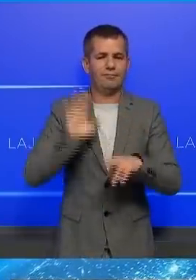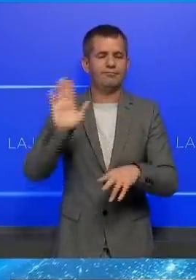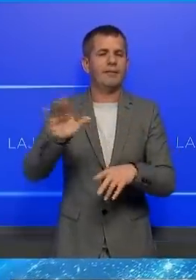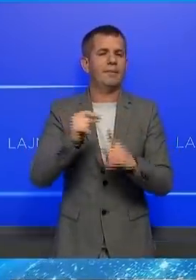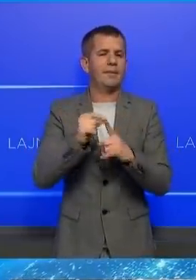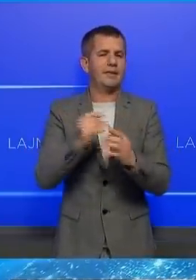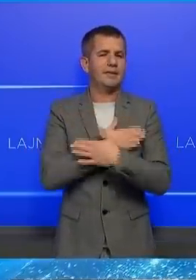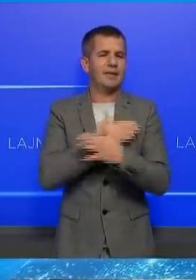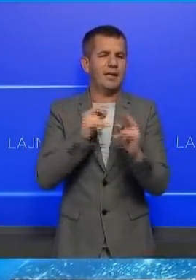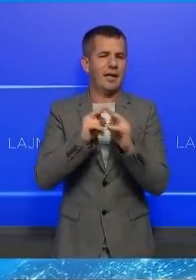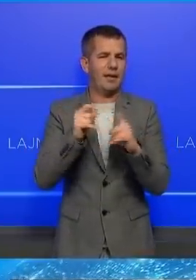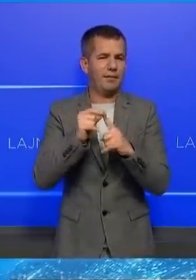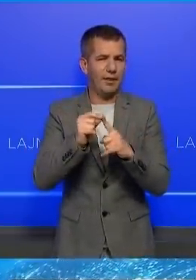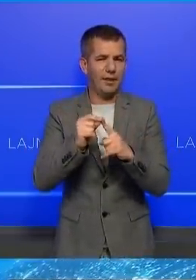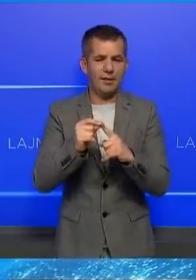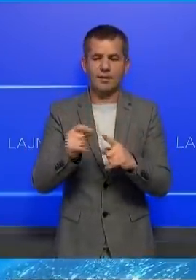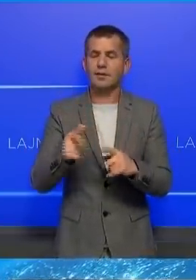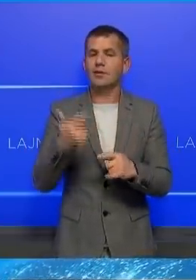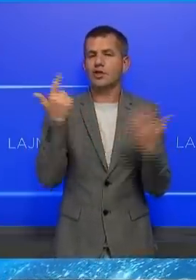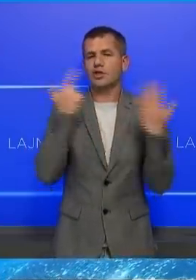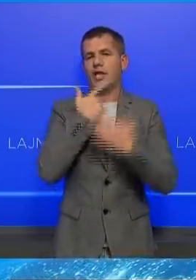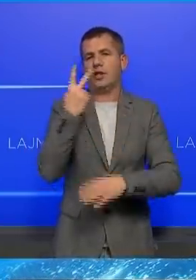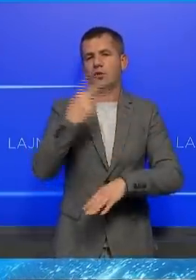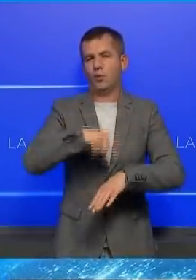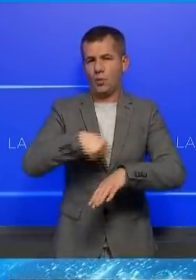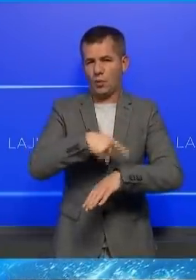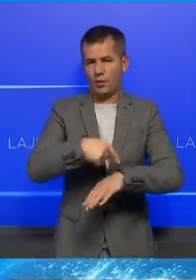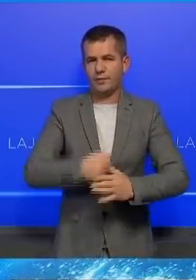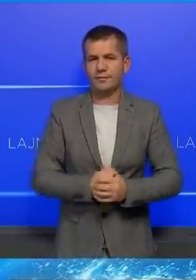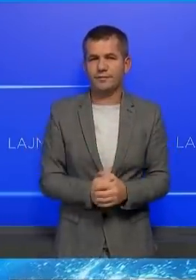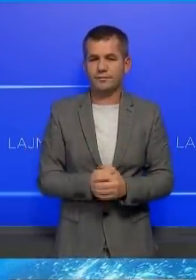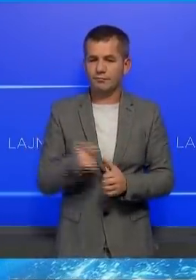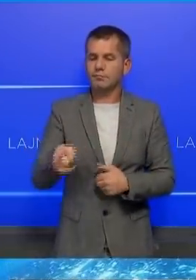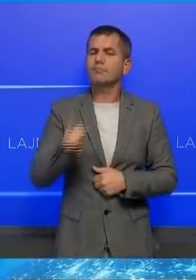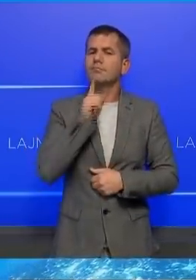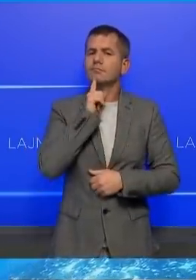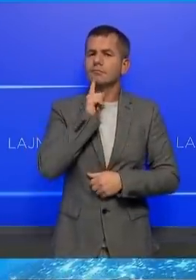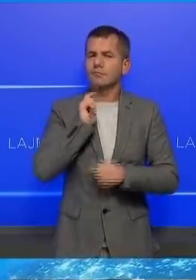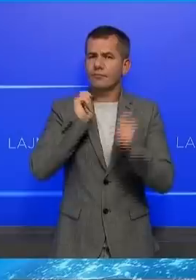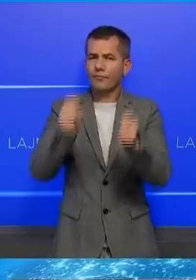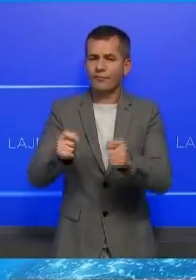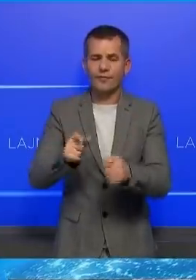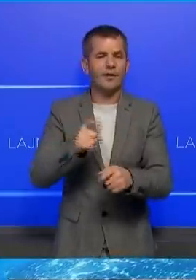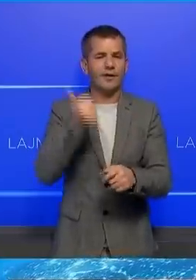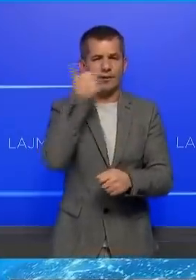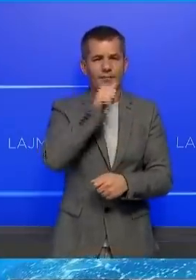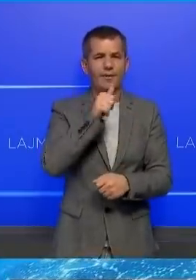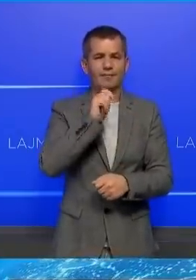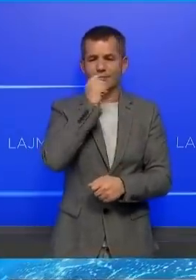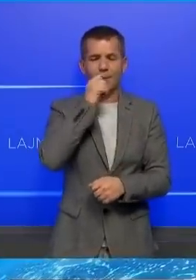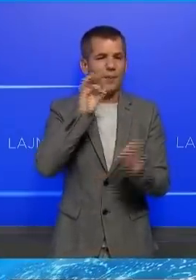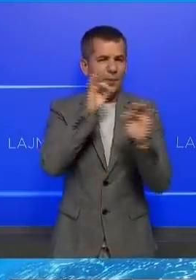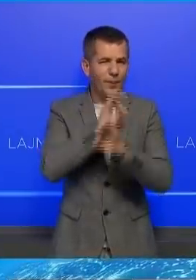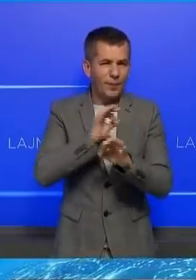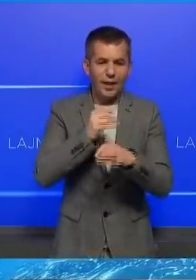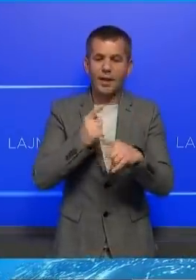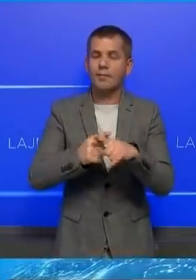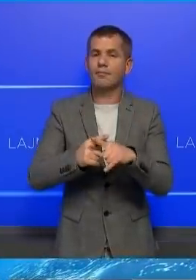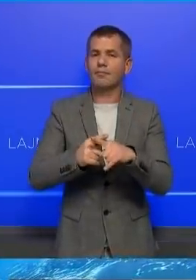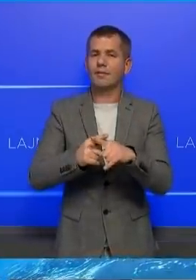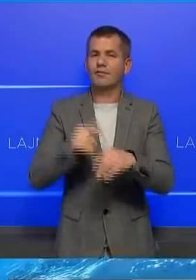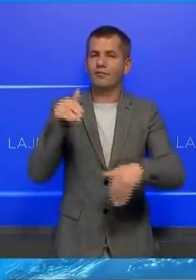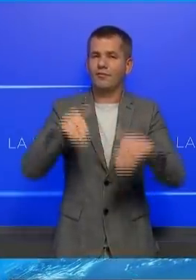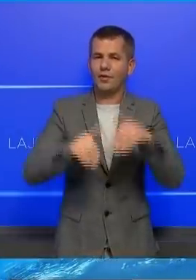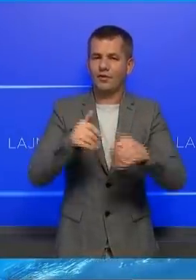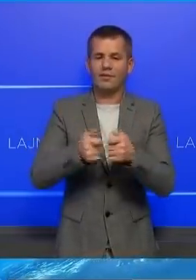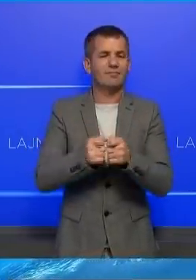apo brenda fati ligjor për 72 orësh. Ato ka në të bëjnë me thirje të heshqes zxedhore, thirje për dhëtuar përmes